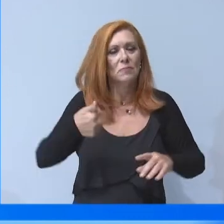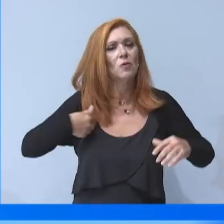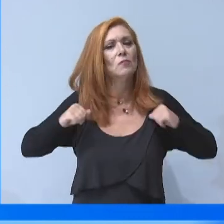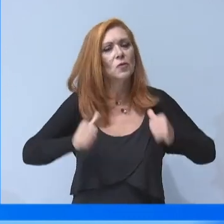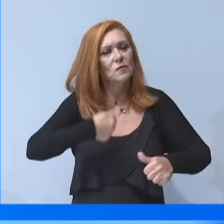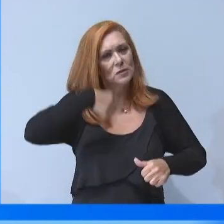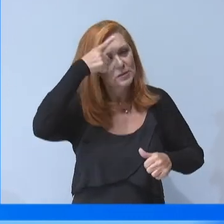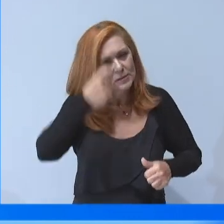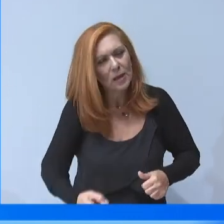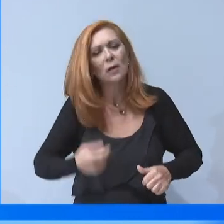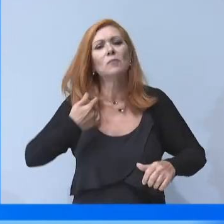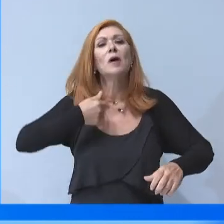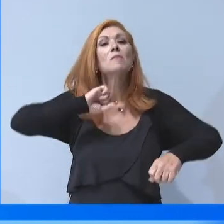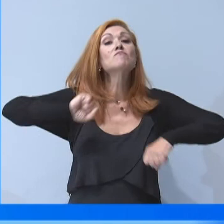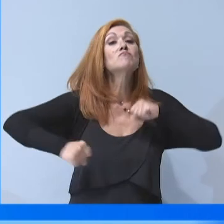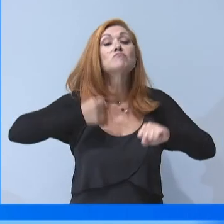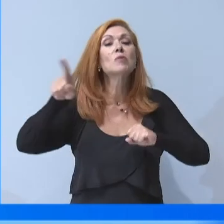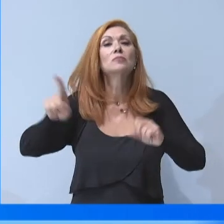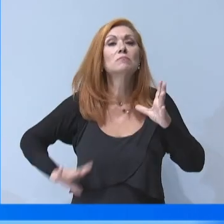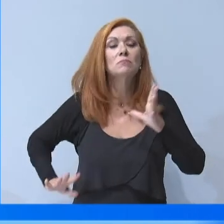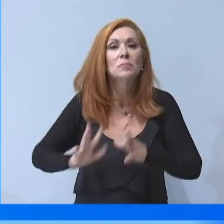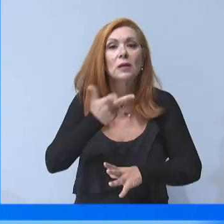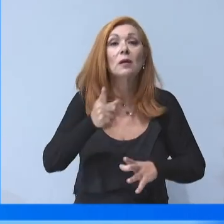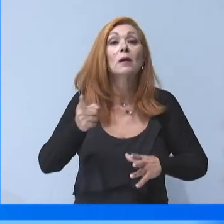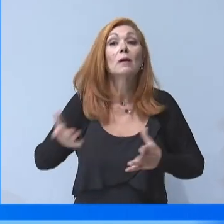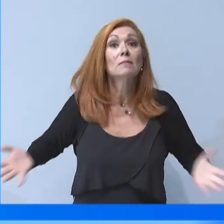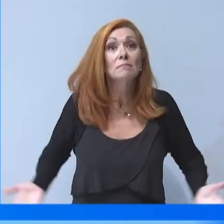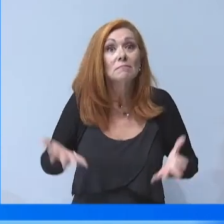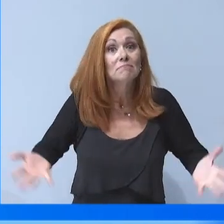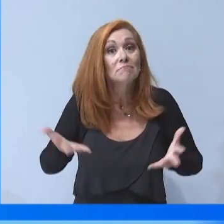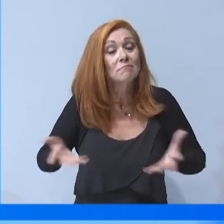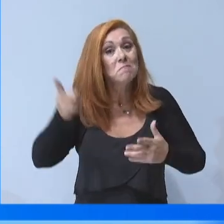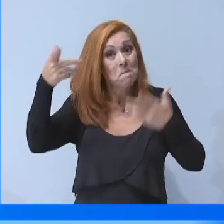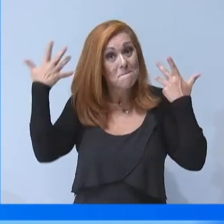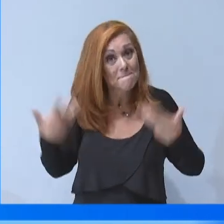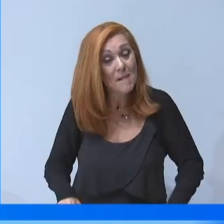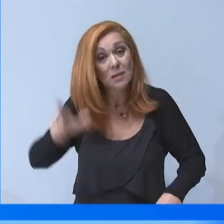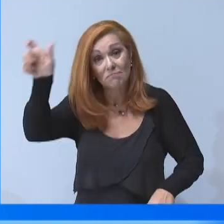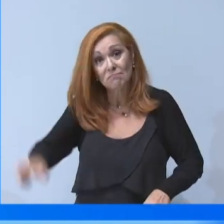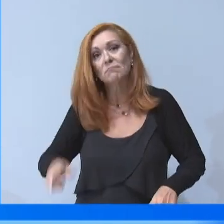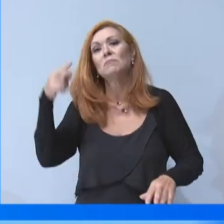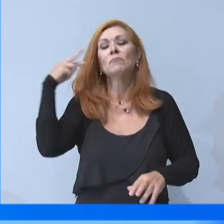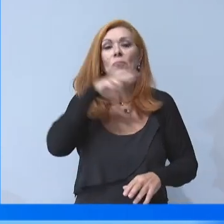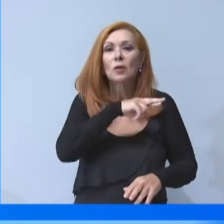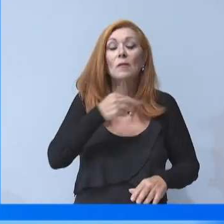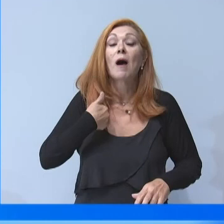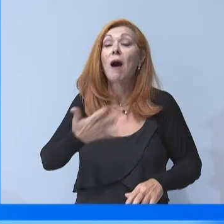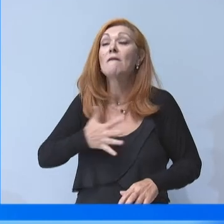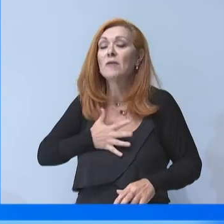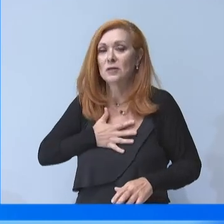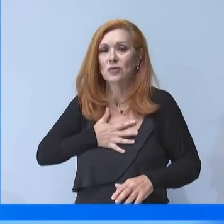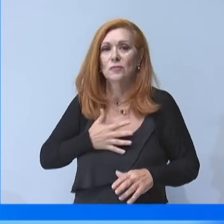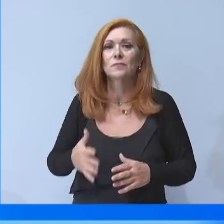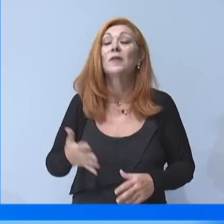την προσπάθεια που αναπτύξατε, την ενθάρρηση που τους παρήχατε, κύριε Πρωθυπουργέ, και σας ευχαριστούμε.